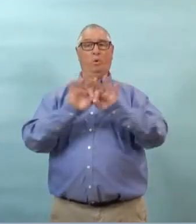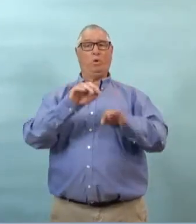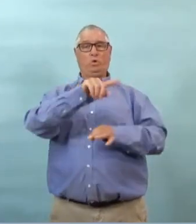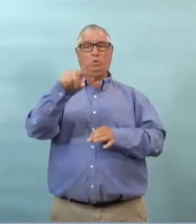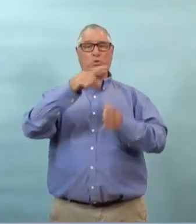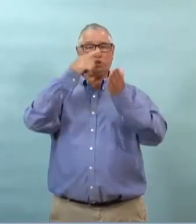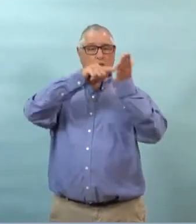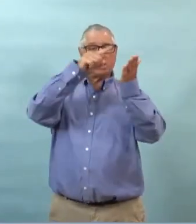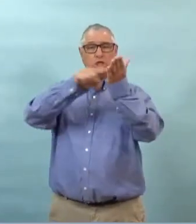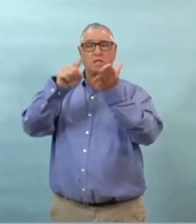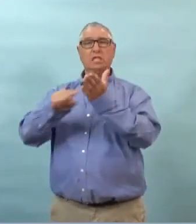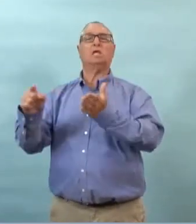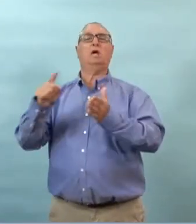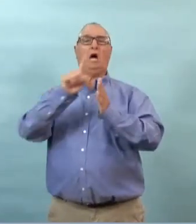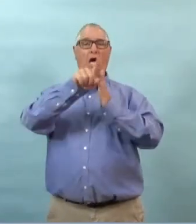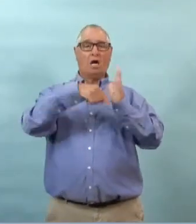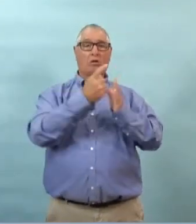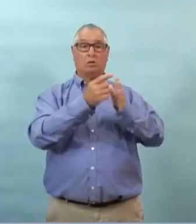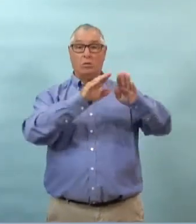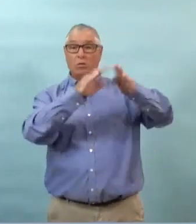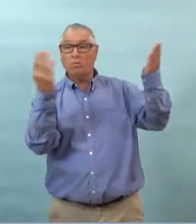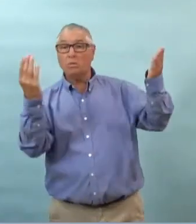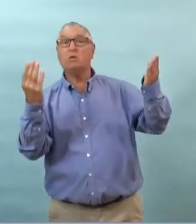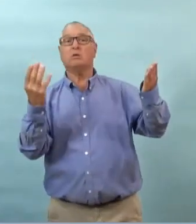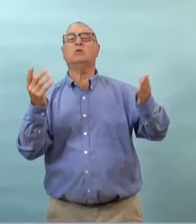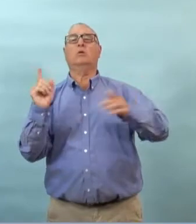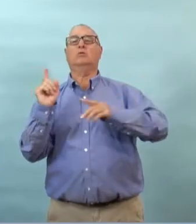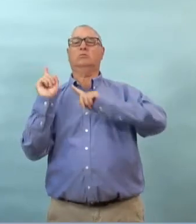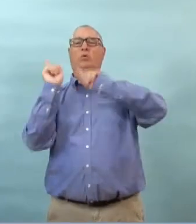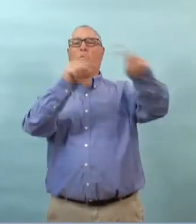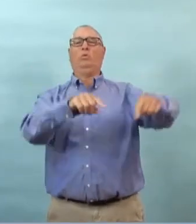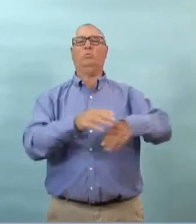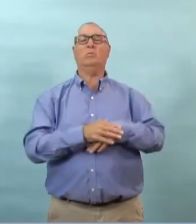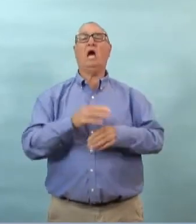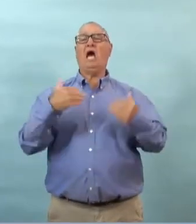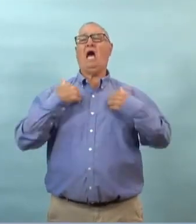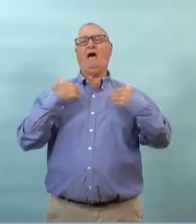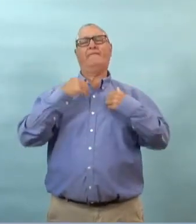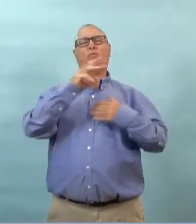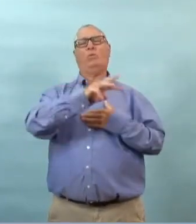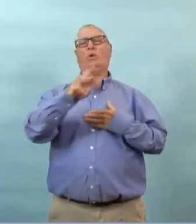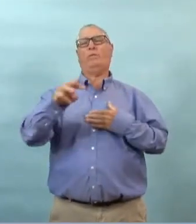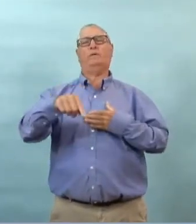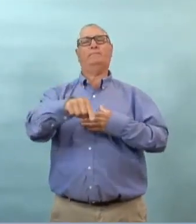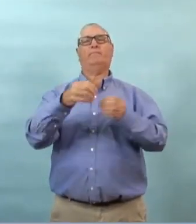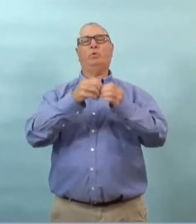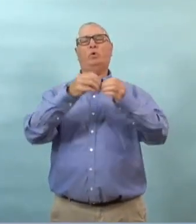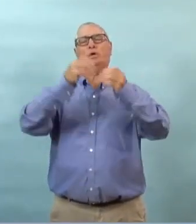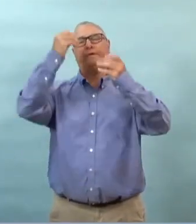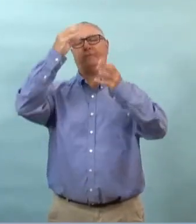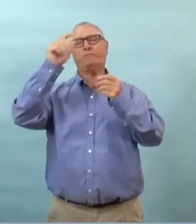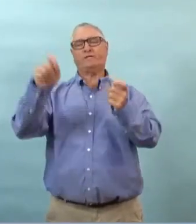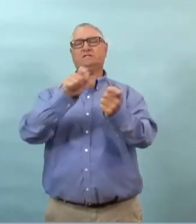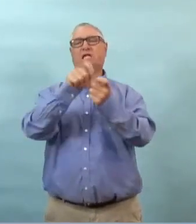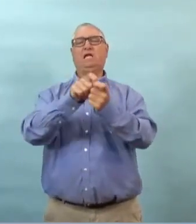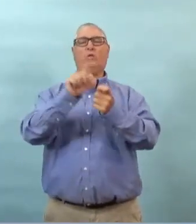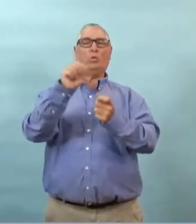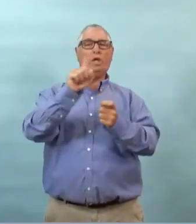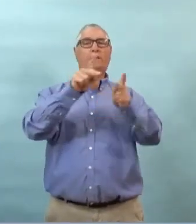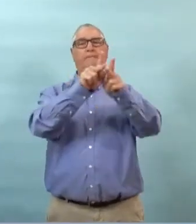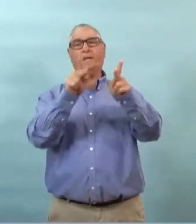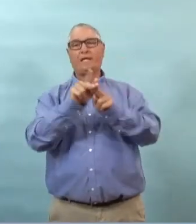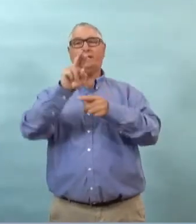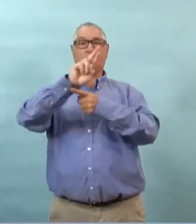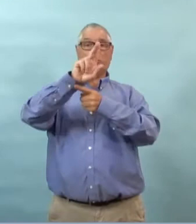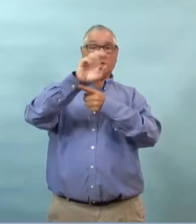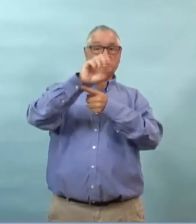19 et assurez vous de savoir où vous allez quelles sont les heures d'ouverture tout ça est inscrit sur le site web en ligne donc sur